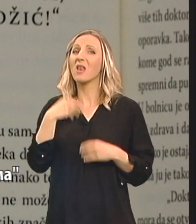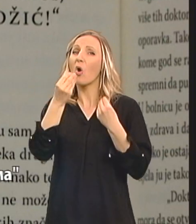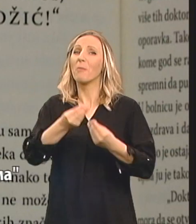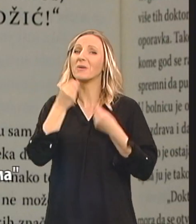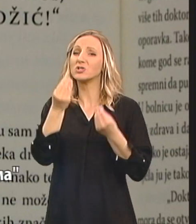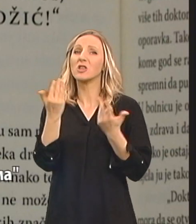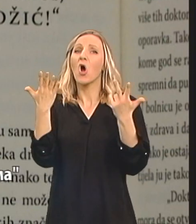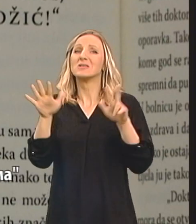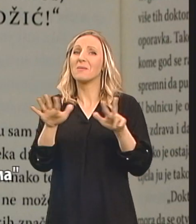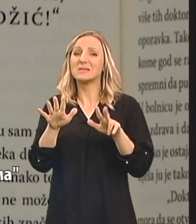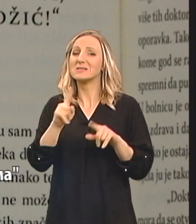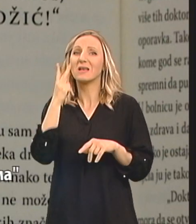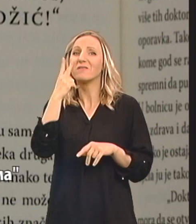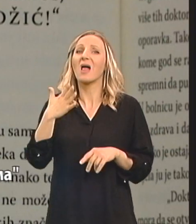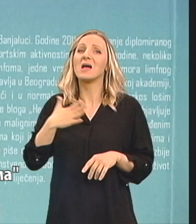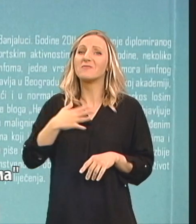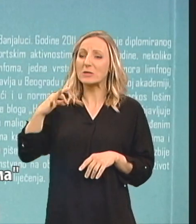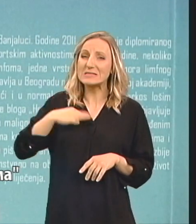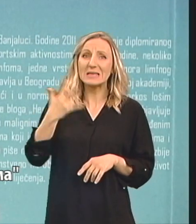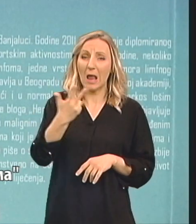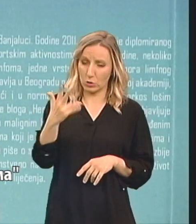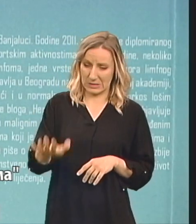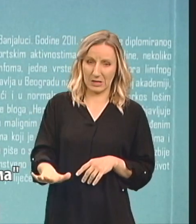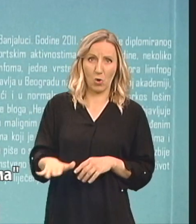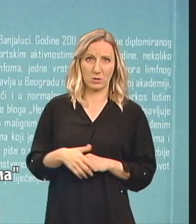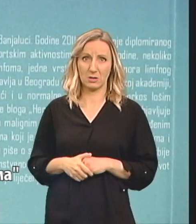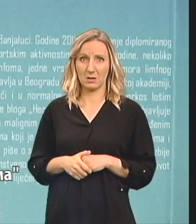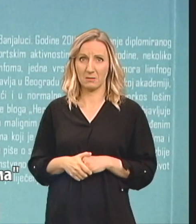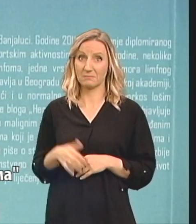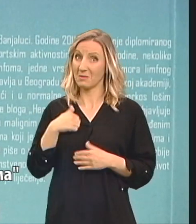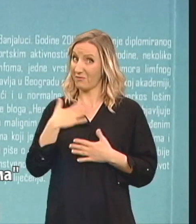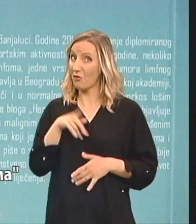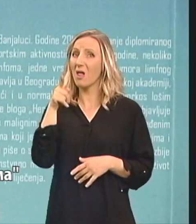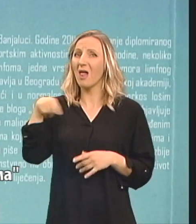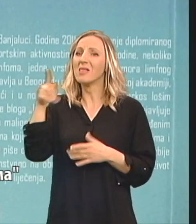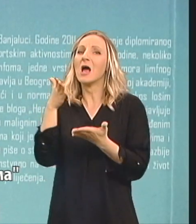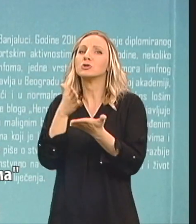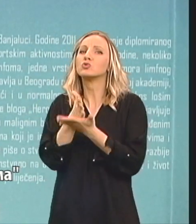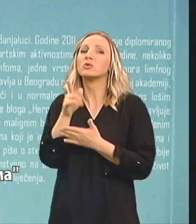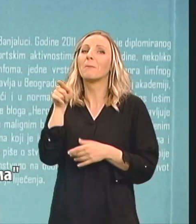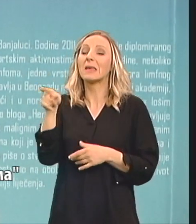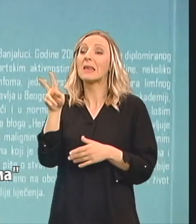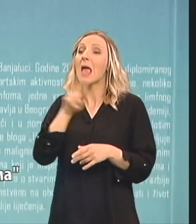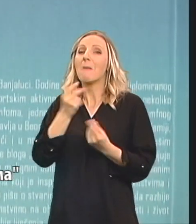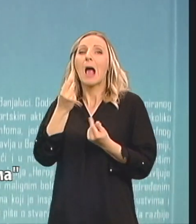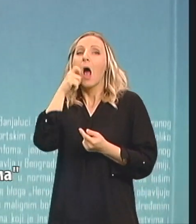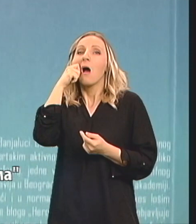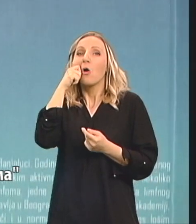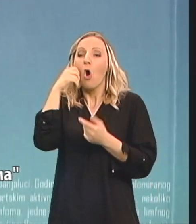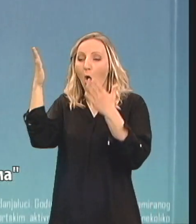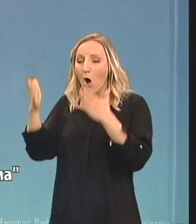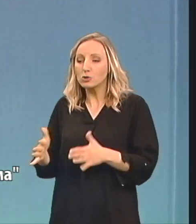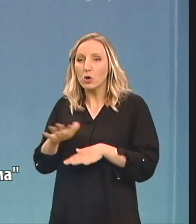mjeseci Nije vidjela svog trogodišnjeg sina Voljela bih Kada bi sudbina imala kožu i emocije Da osjeti sama